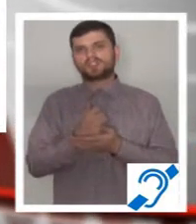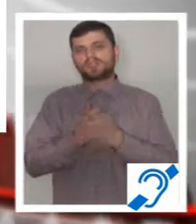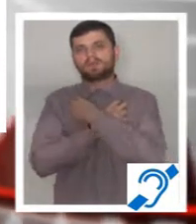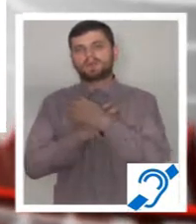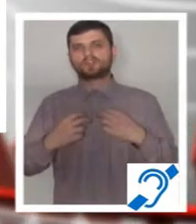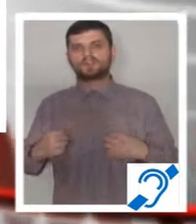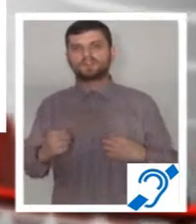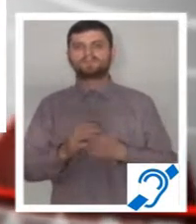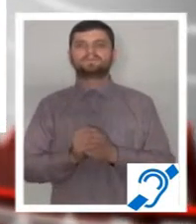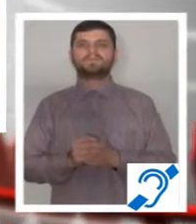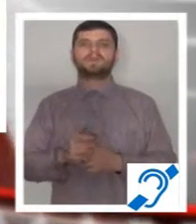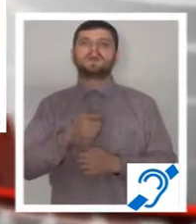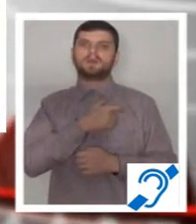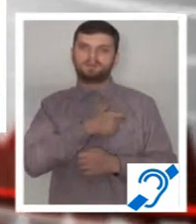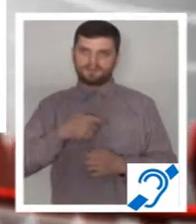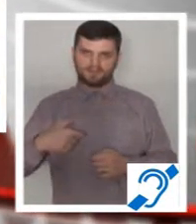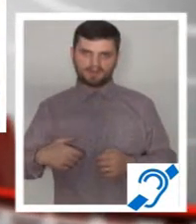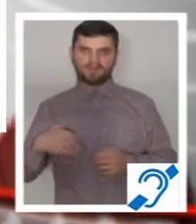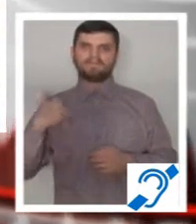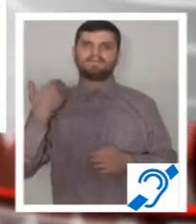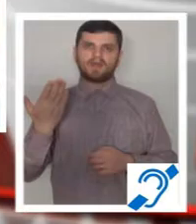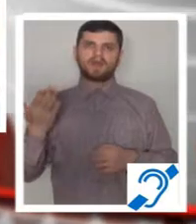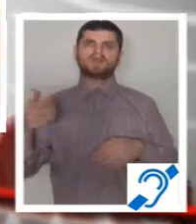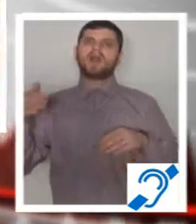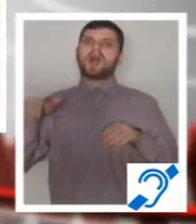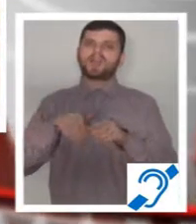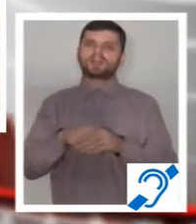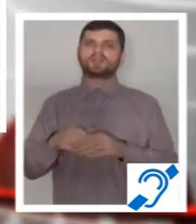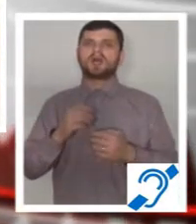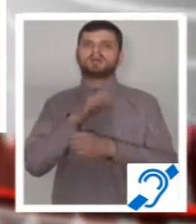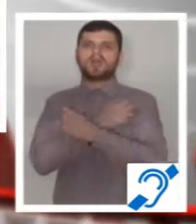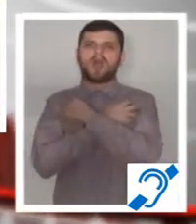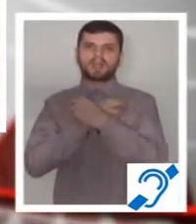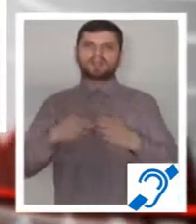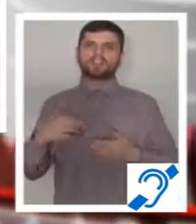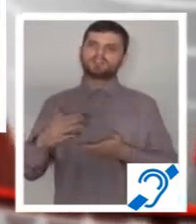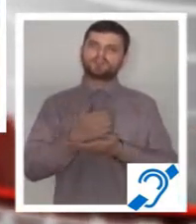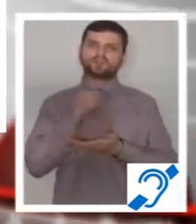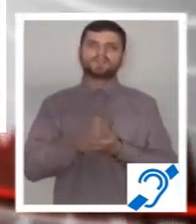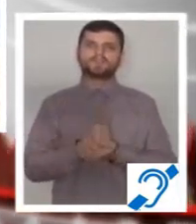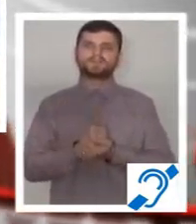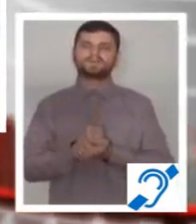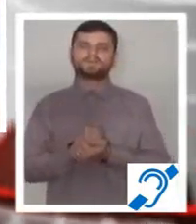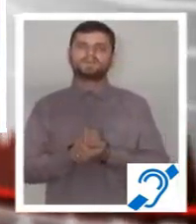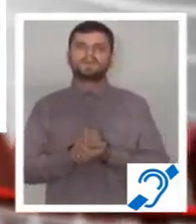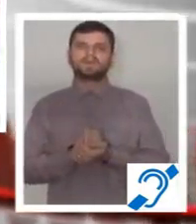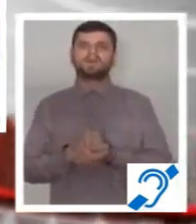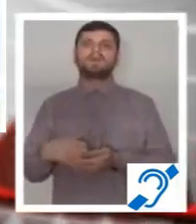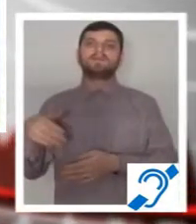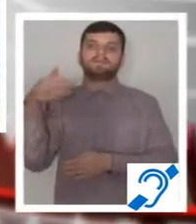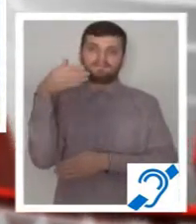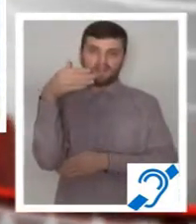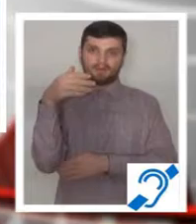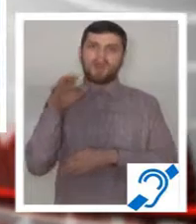procesul și banii, municipalitatea va angaja o casă de avocatură de succes care să o reprezinte în stanță. Motivul pentru care s-a apelat la această metodă este acela că